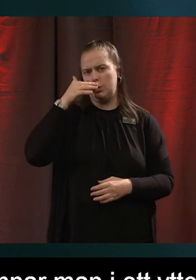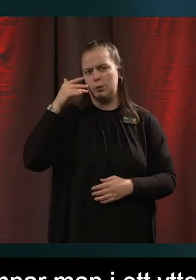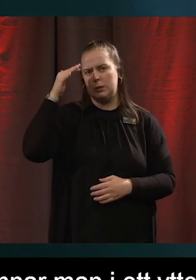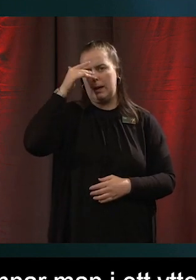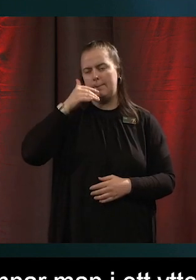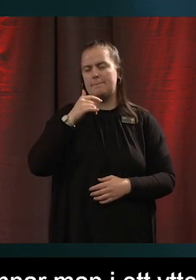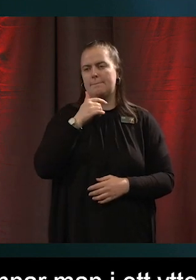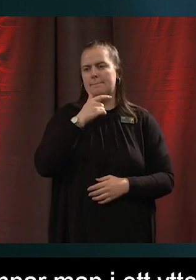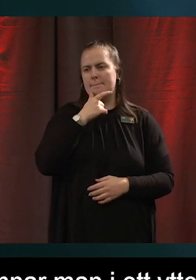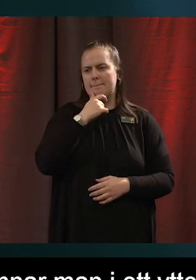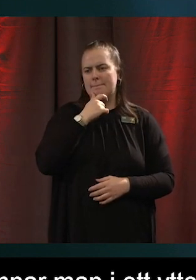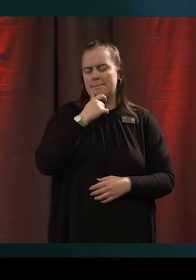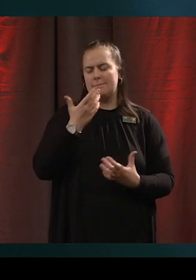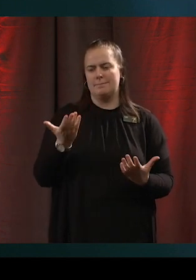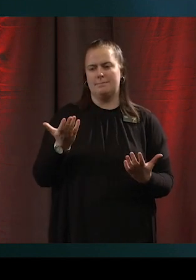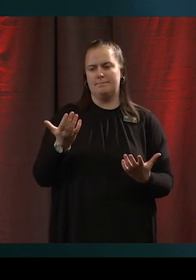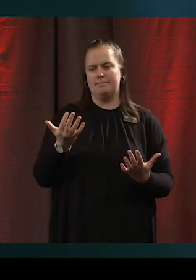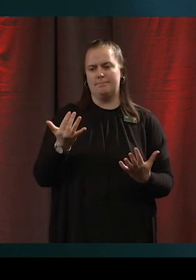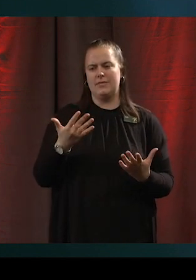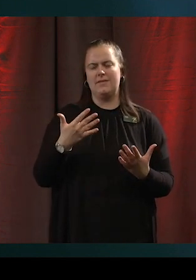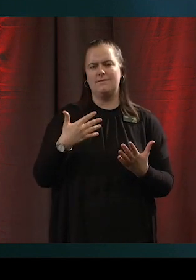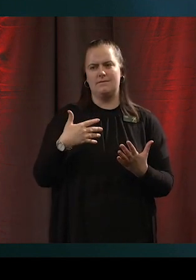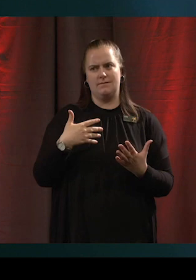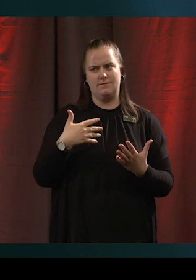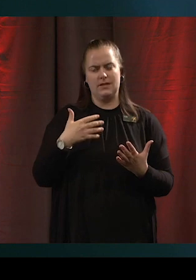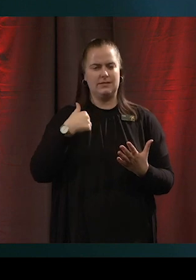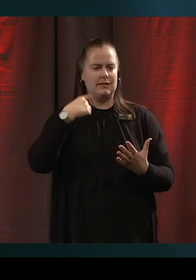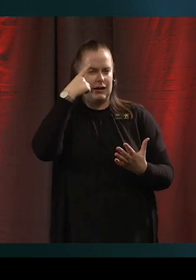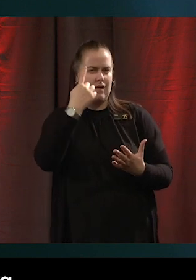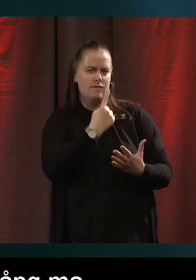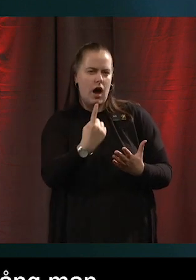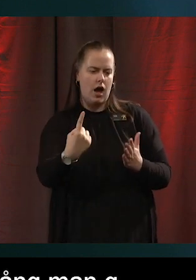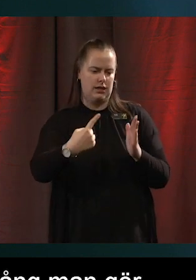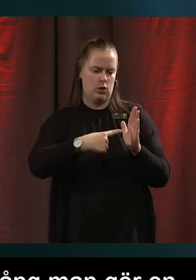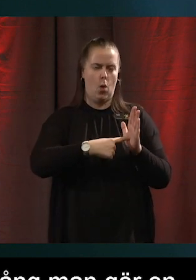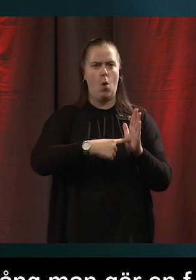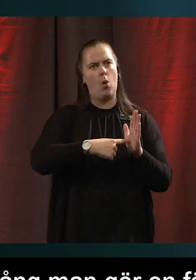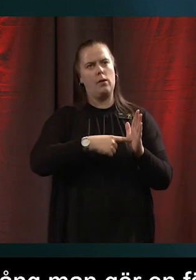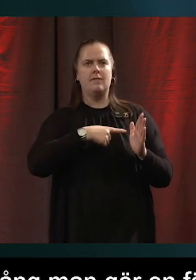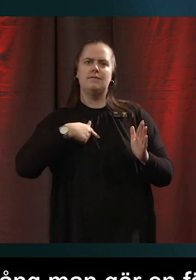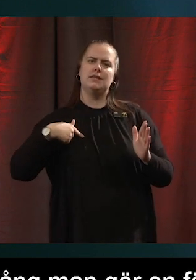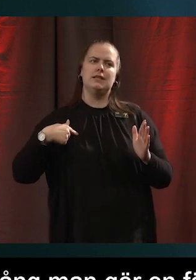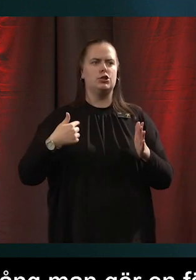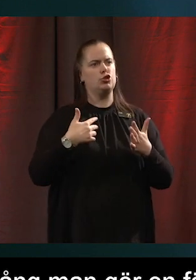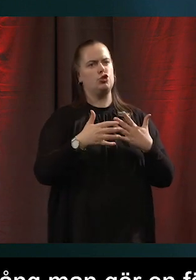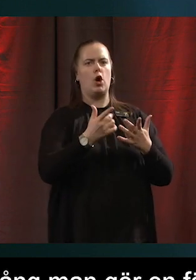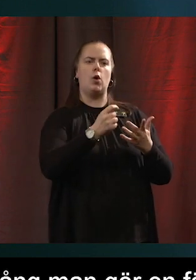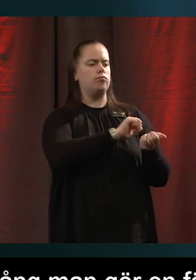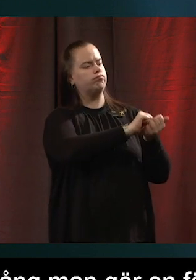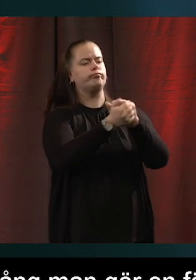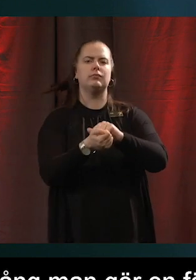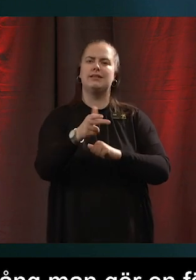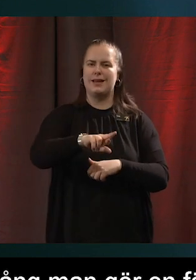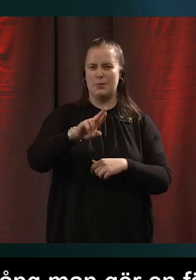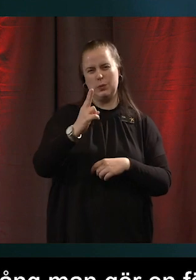Varför gör man inte så? Att varje gång man gör någon förändring av typen. Nu sätter vi upp det här bandet framme i bussen. Så